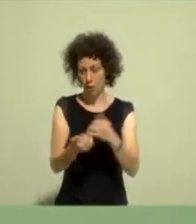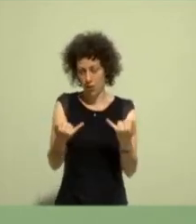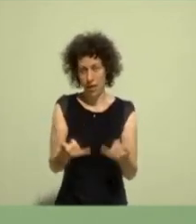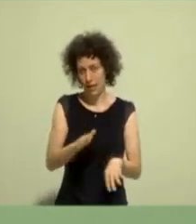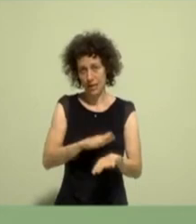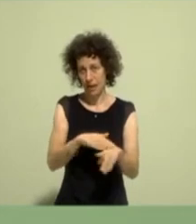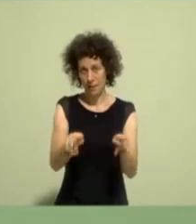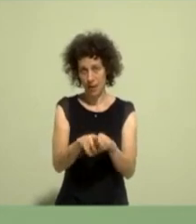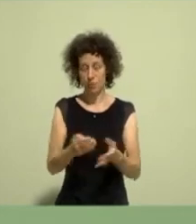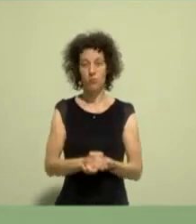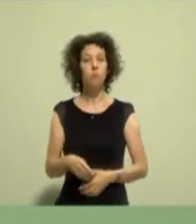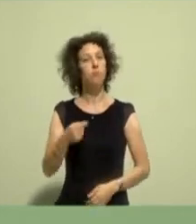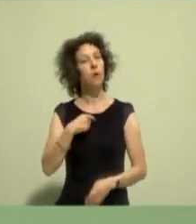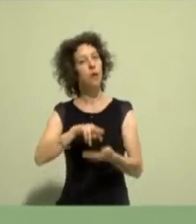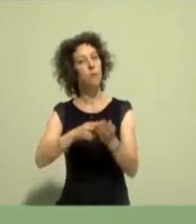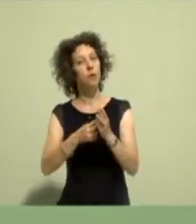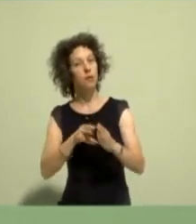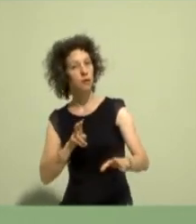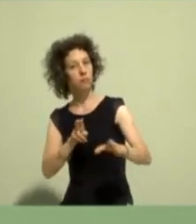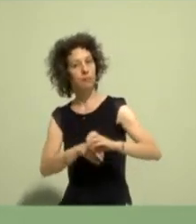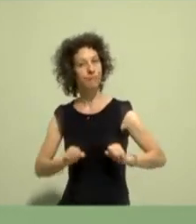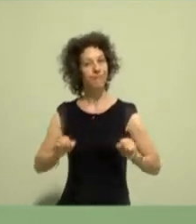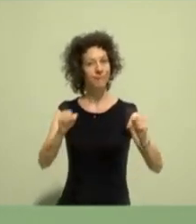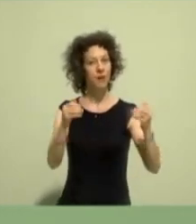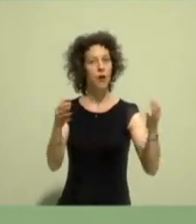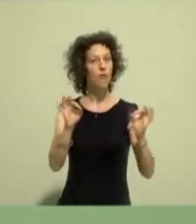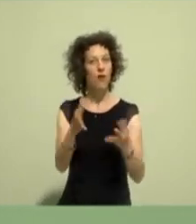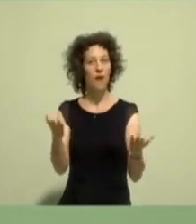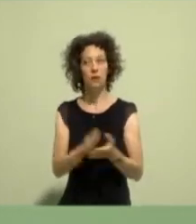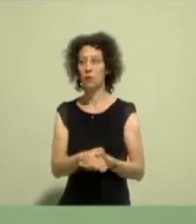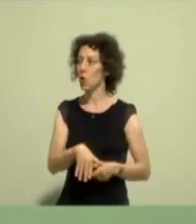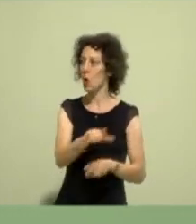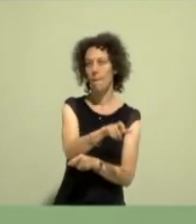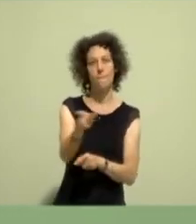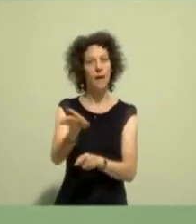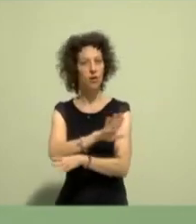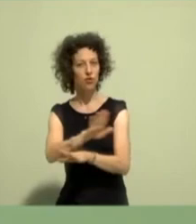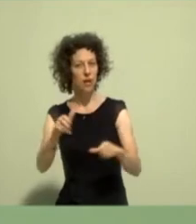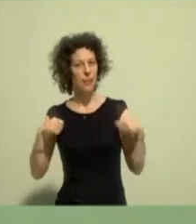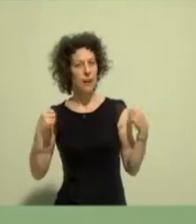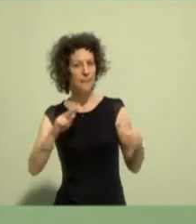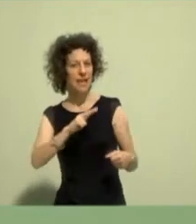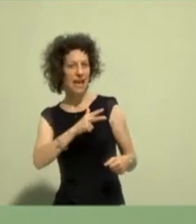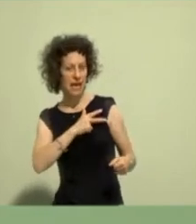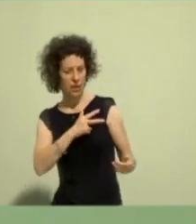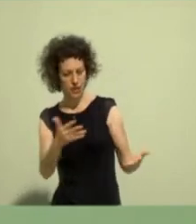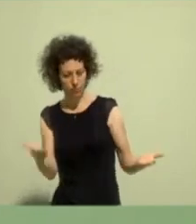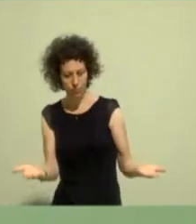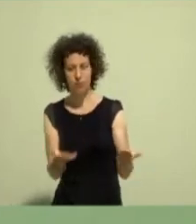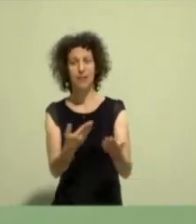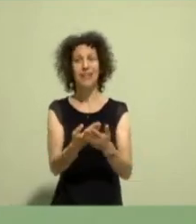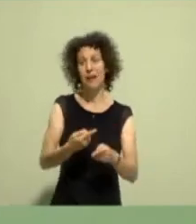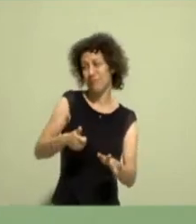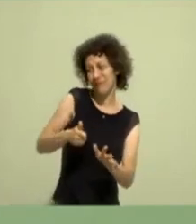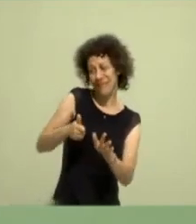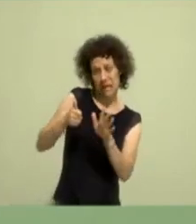gekommen, um die Lebensrealitäten von Menschen zu gestalten. Deshalb habe ich mich vor bald sechs Jahren für diese Partei, für unsere Partei